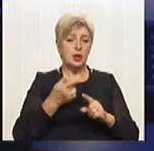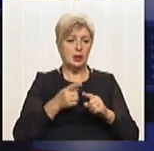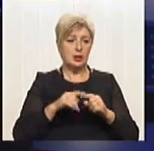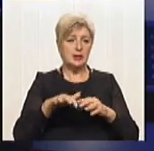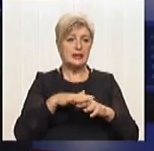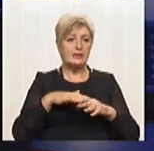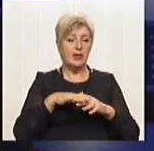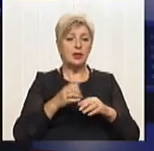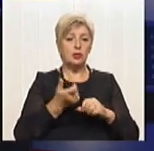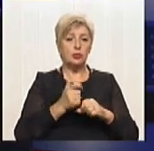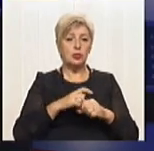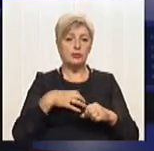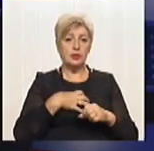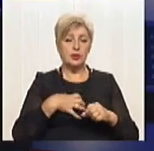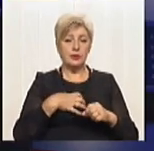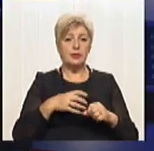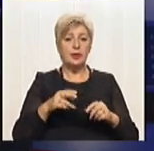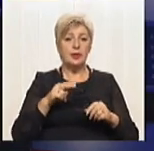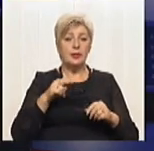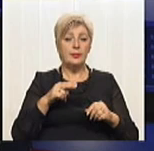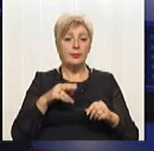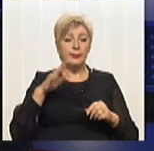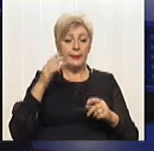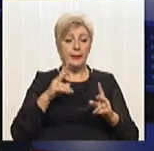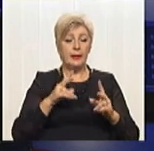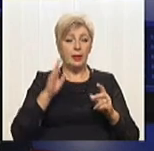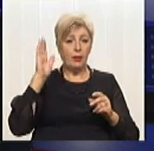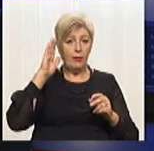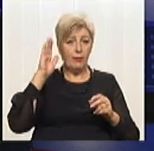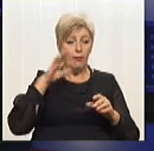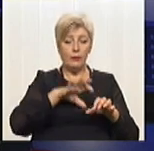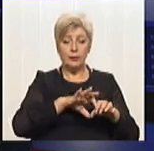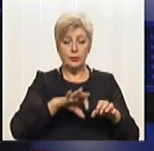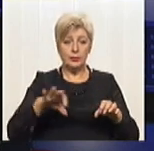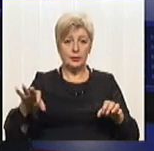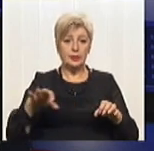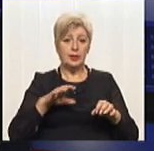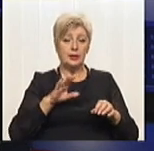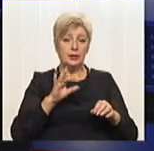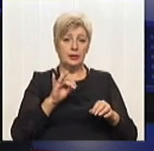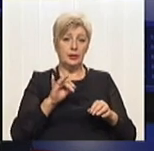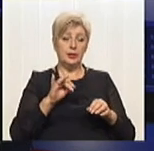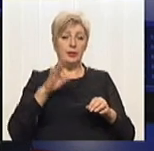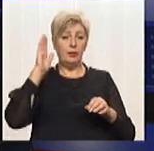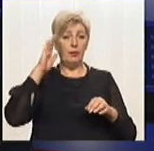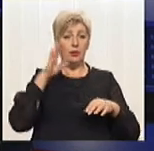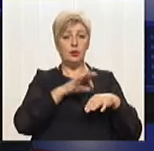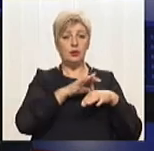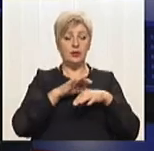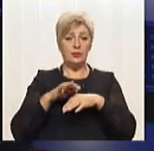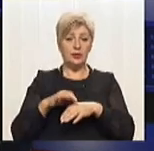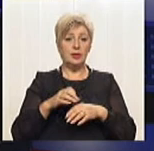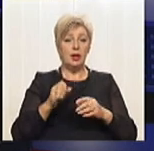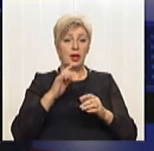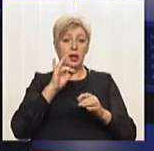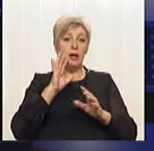про стан водовідведення, власне, трубопроводів та, власне, водовідведення, водопостачання